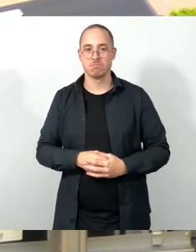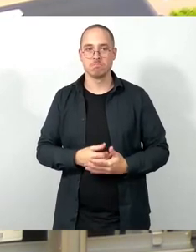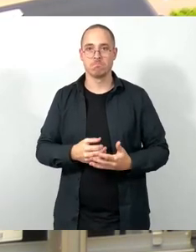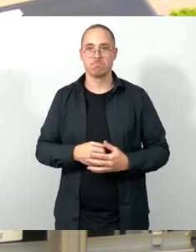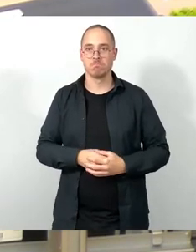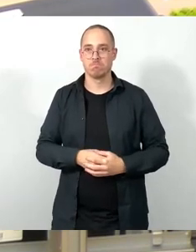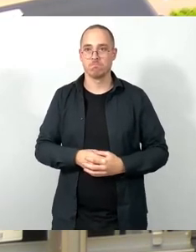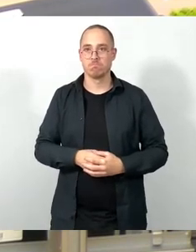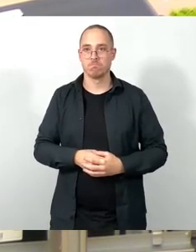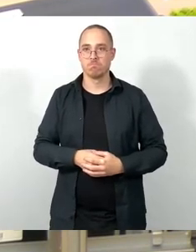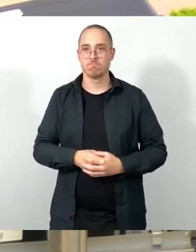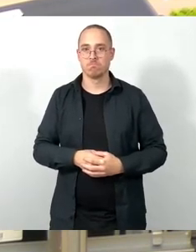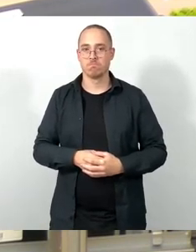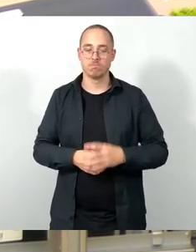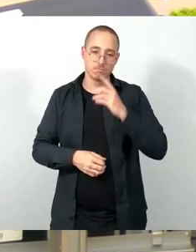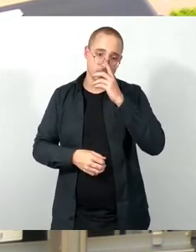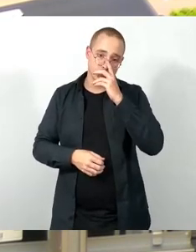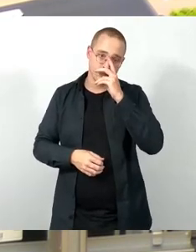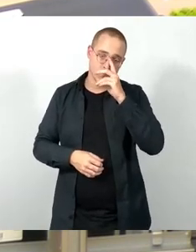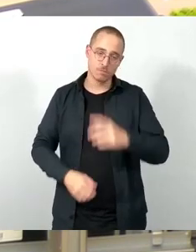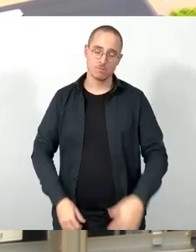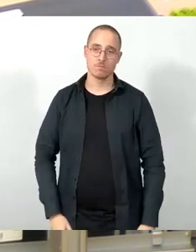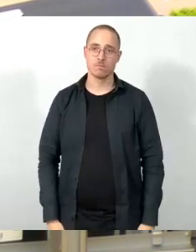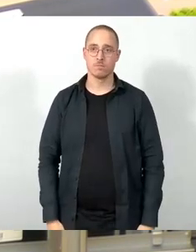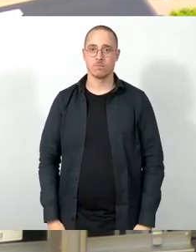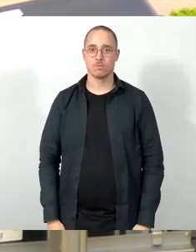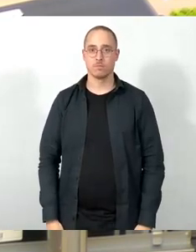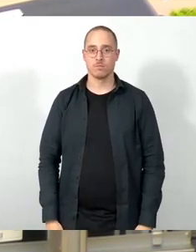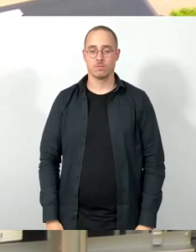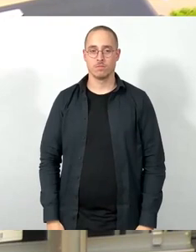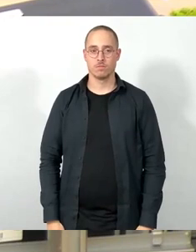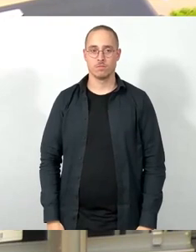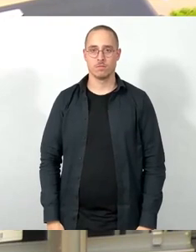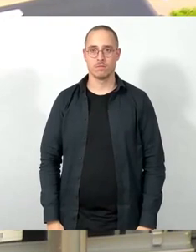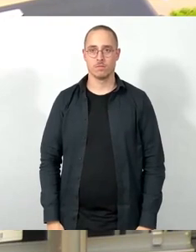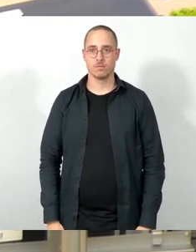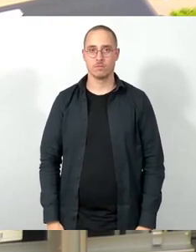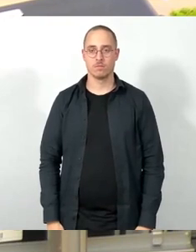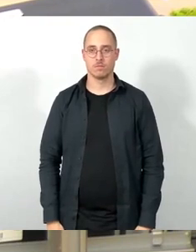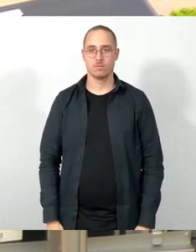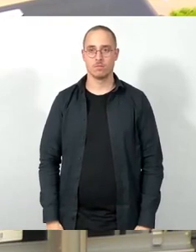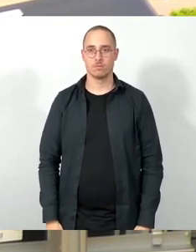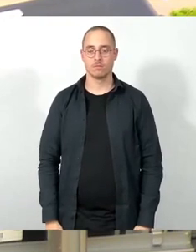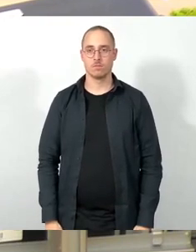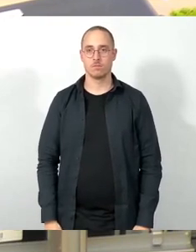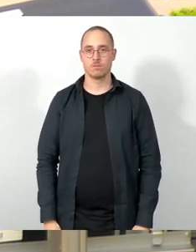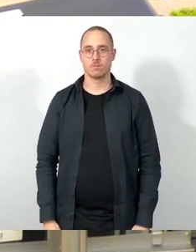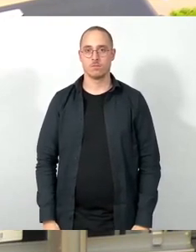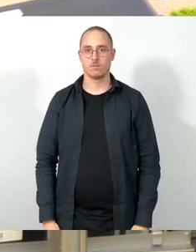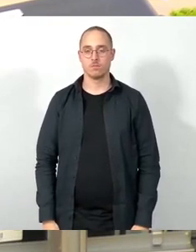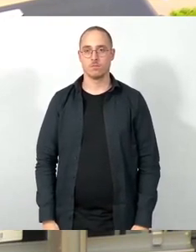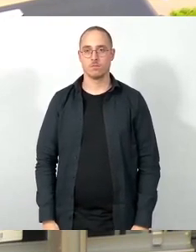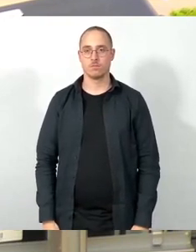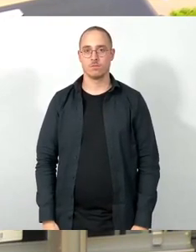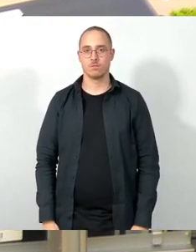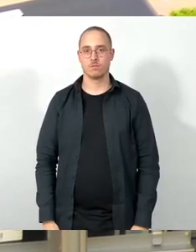Qualitätsmusikschulen, die wir in Dresden haben, nämlich die Musikschule Goldenes Lamm in Pieschen und den Freien Musikverein Paukenschlag in